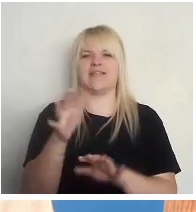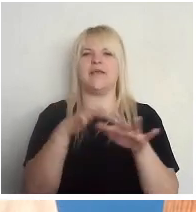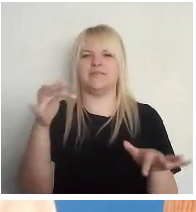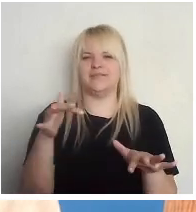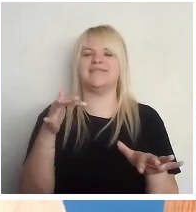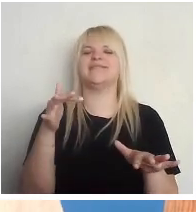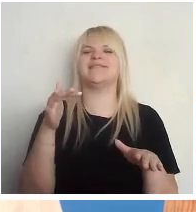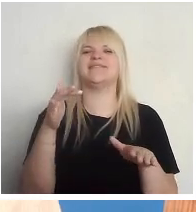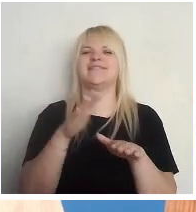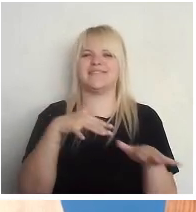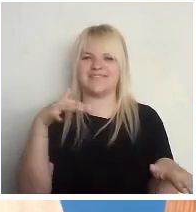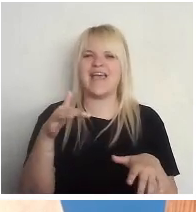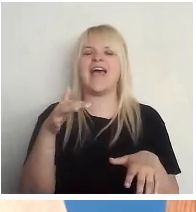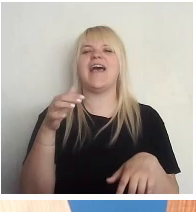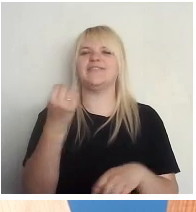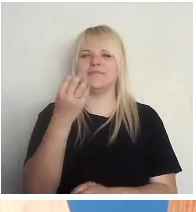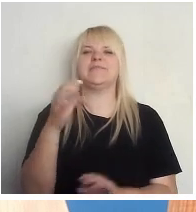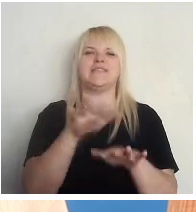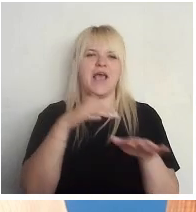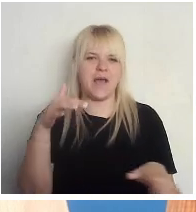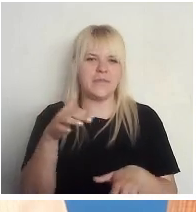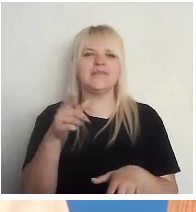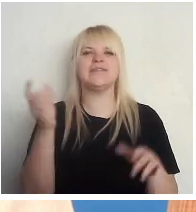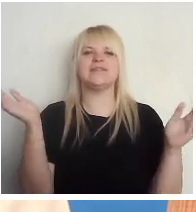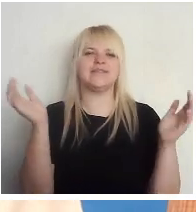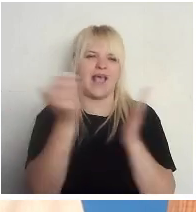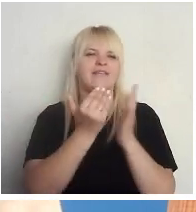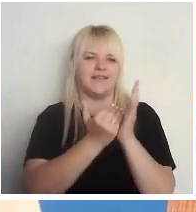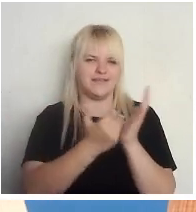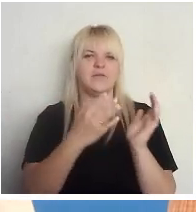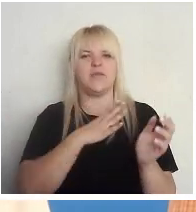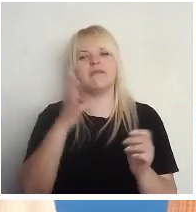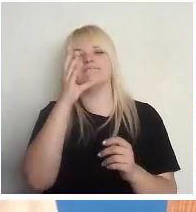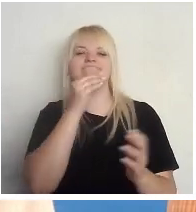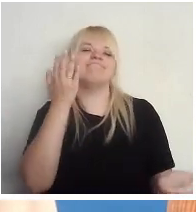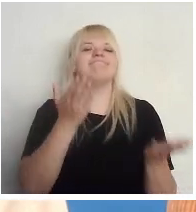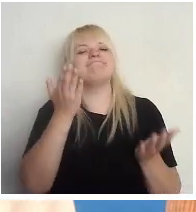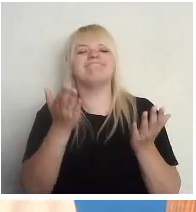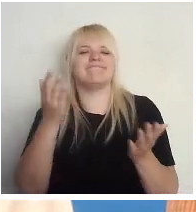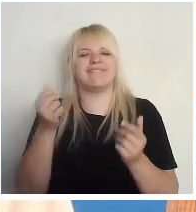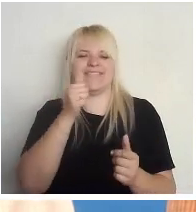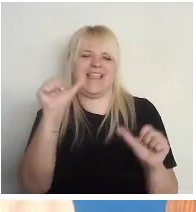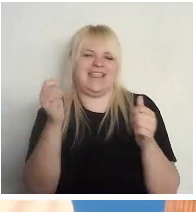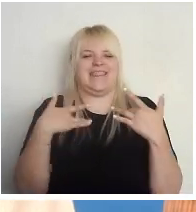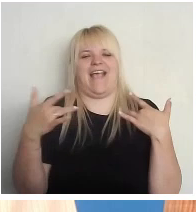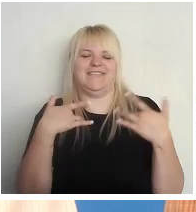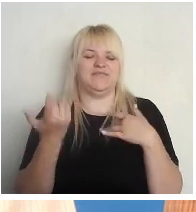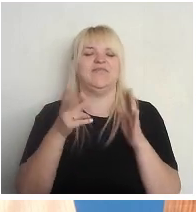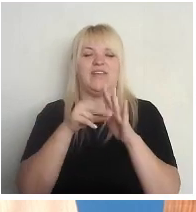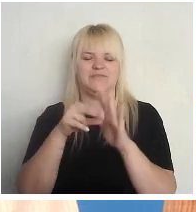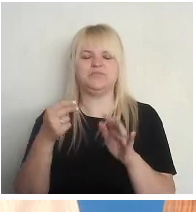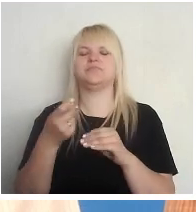sarakstiem. Tur es arī redzēju, ka